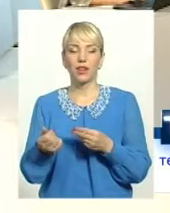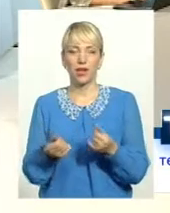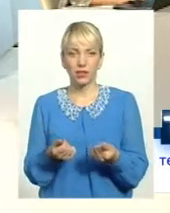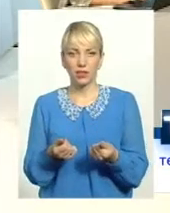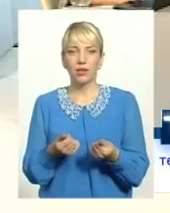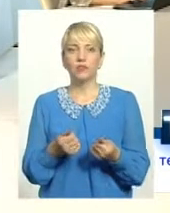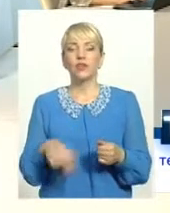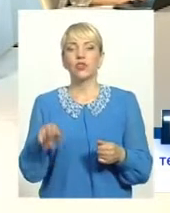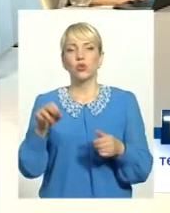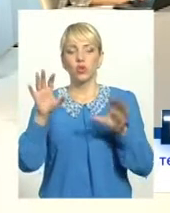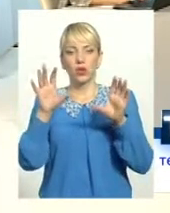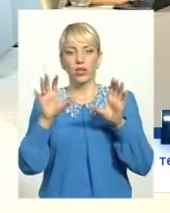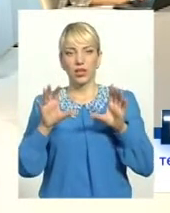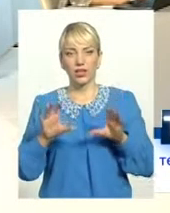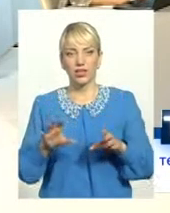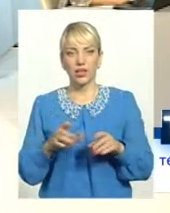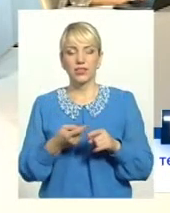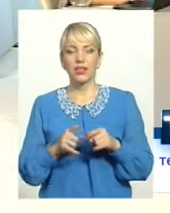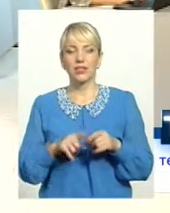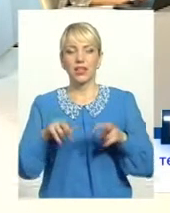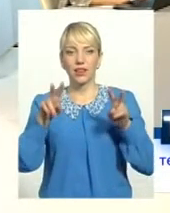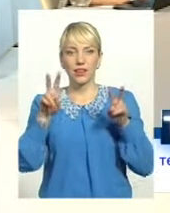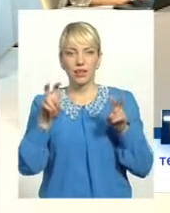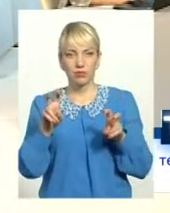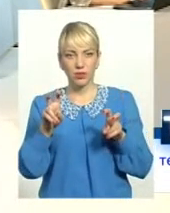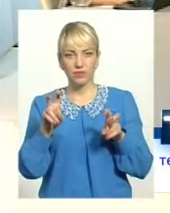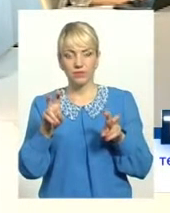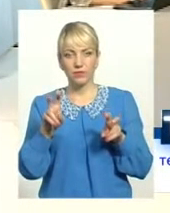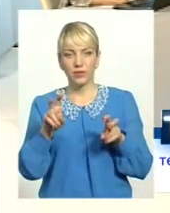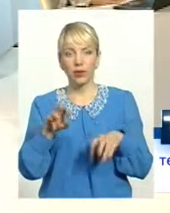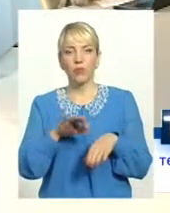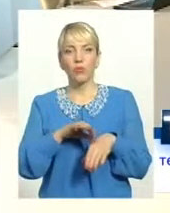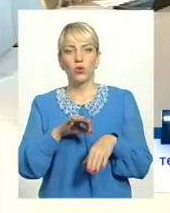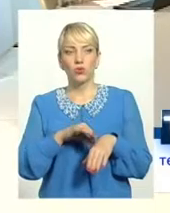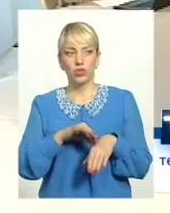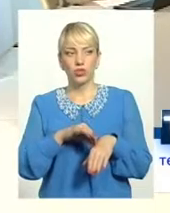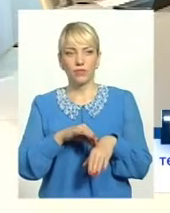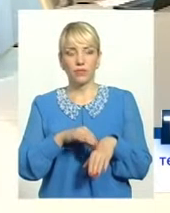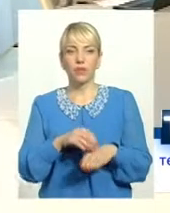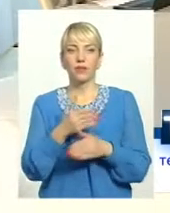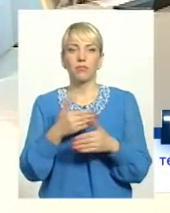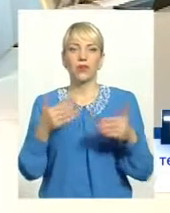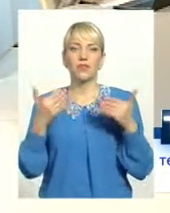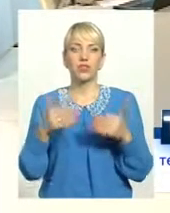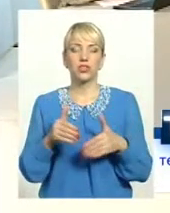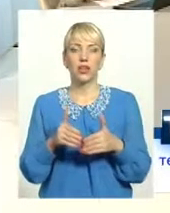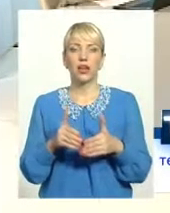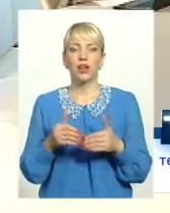Відносно легалізації. Ну, це вже тема, скажімо так, болюча. Ми вже відколи